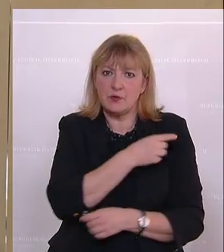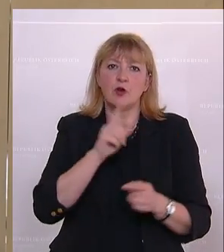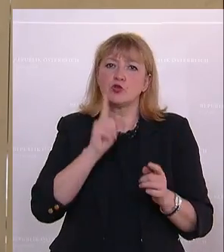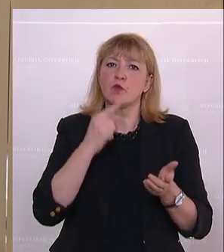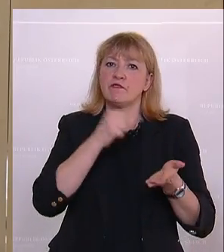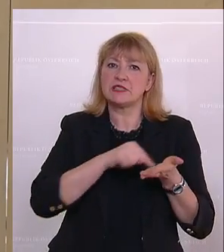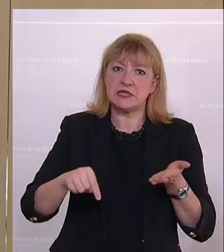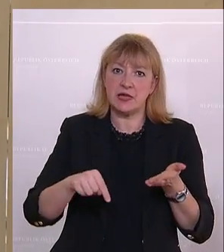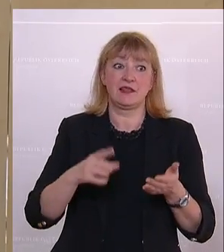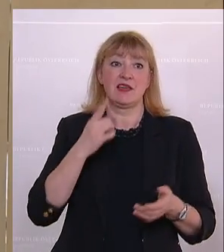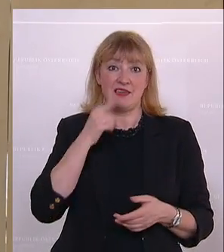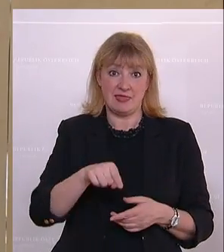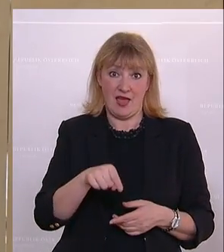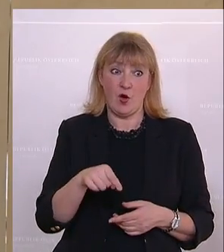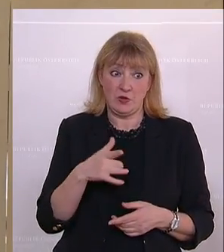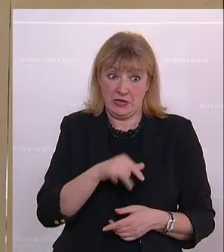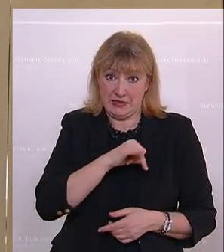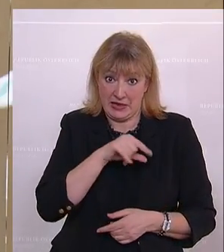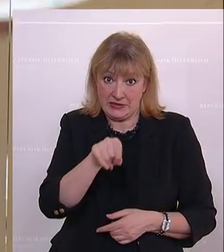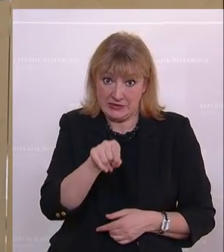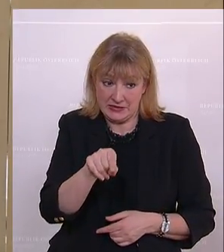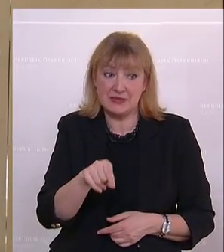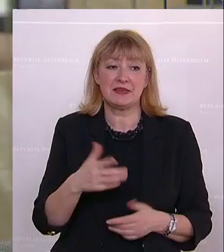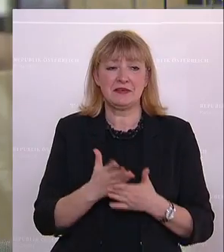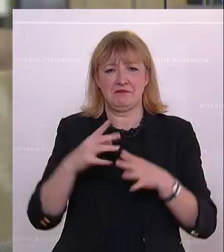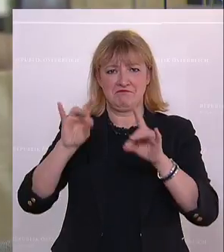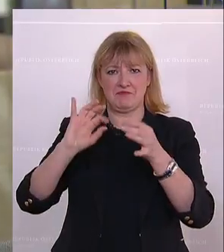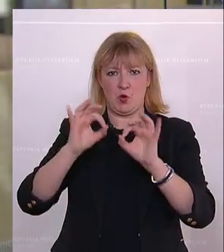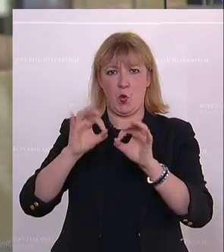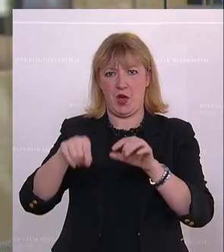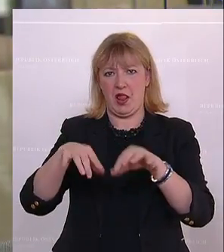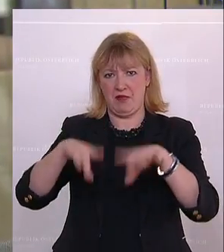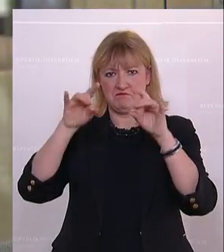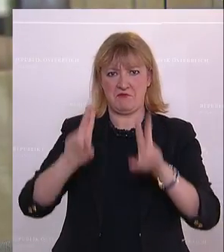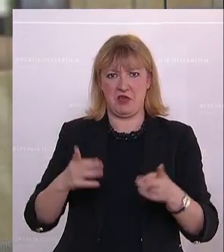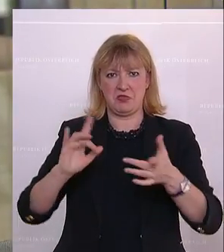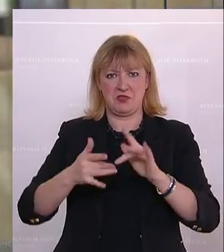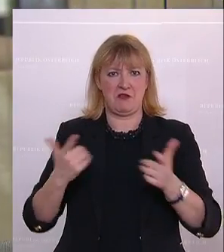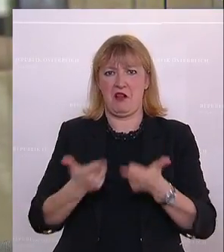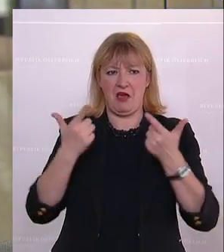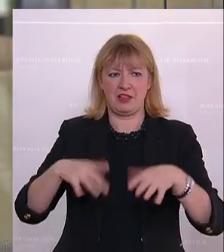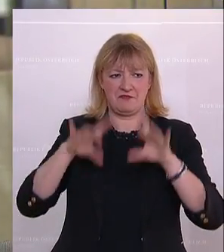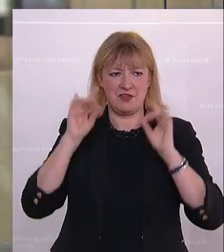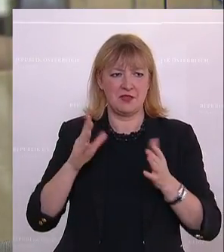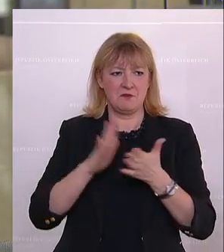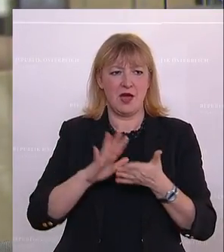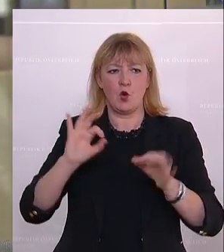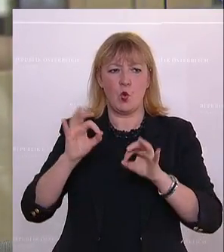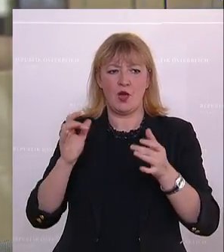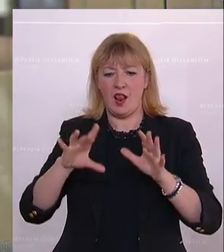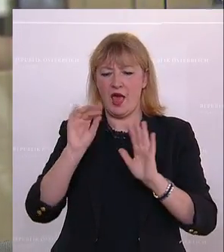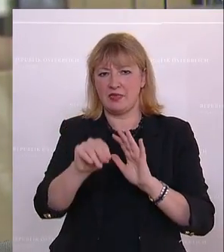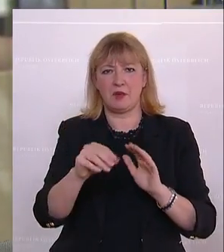verzichten. Genau das ist es, was dich interessiert. Findet man, wenn man es eingibt im Internet, das heißt, ich schwere dir, es ist klasse, brauchst du nur auf Google einmal eingeben.